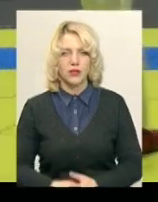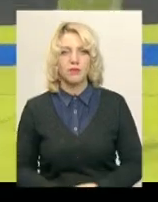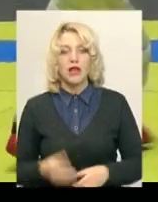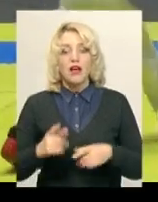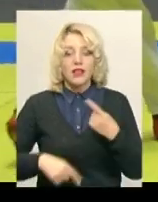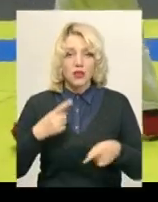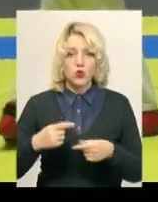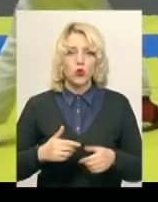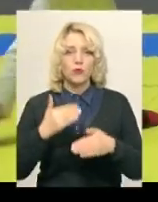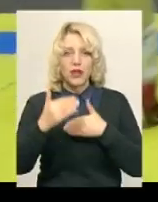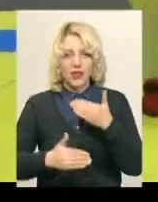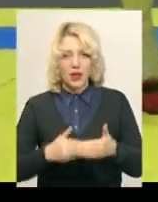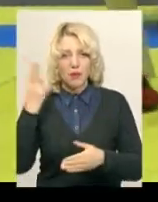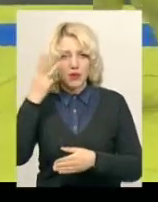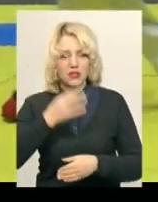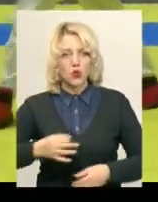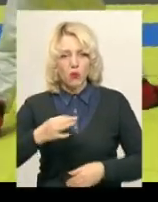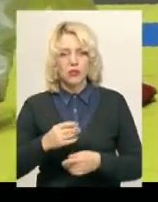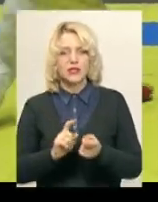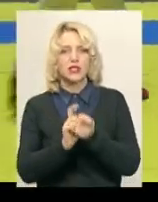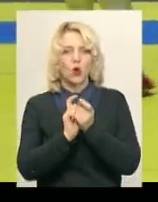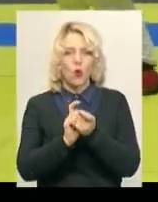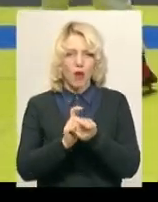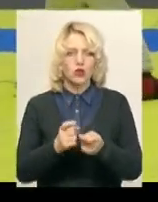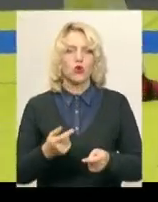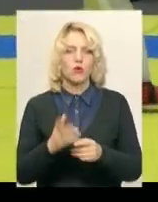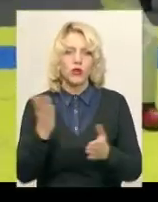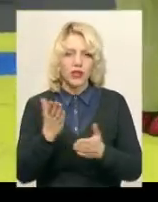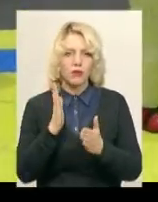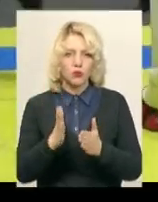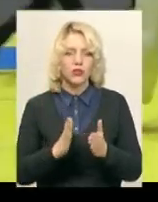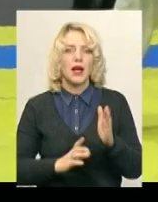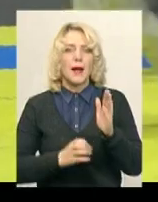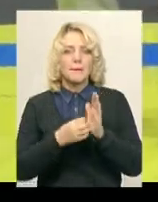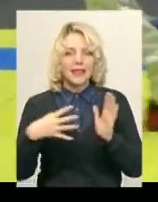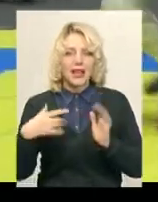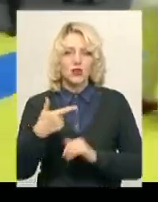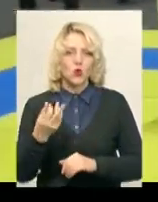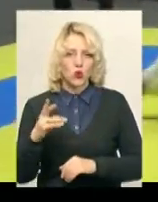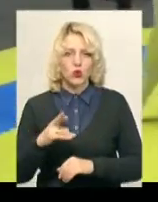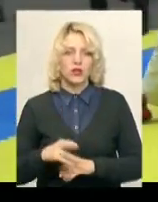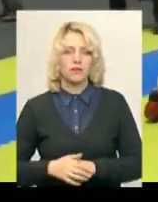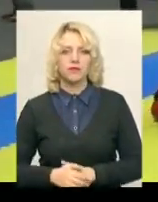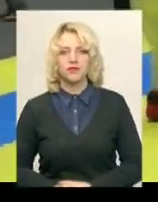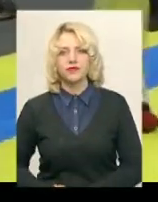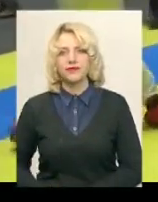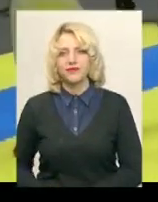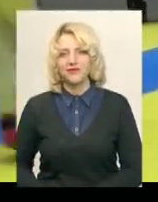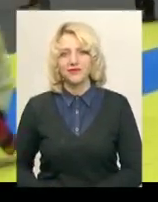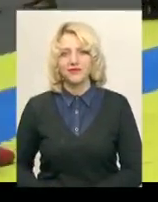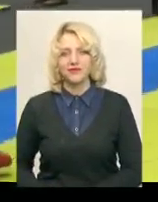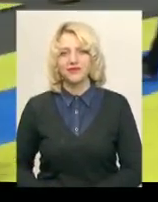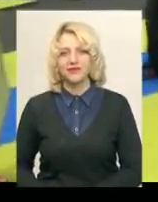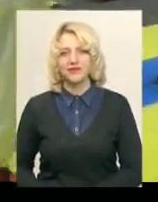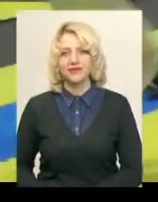етап – це кубок Хмельницької області з рукопашного бою, який розпочнеться 15 грудня, додає Гаррій Осідлевич. Вікторія Зелінська, Віктор